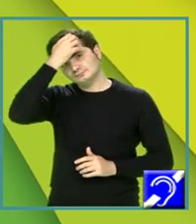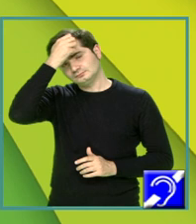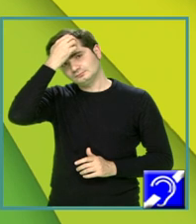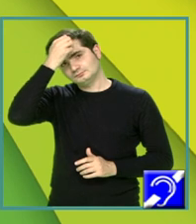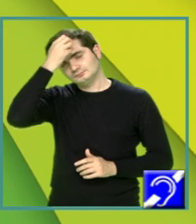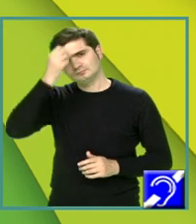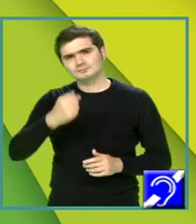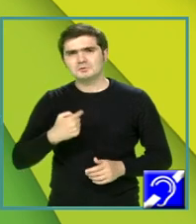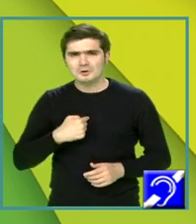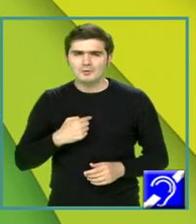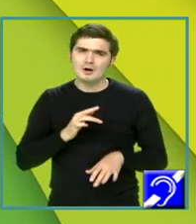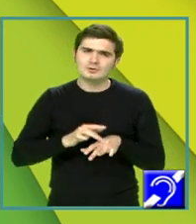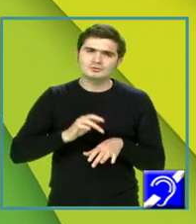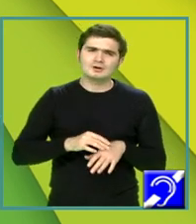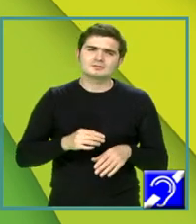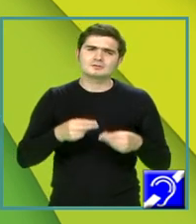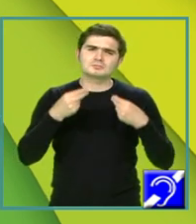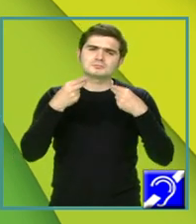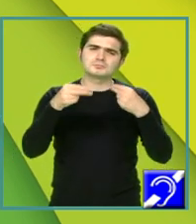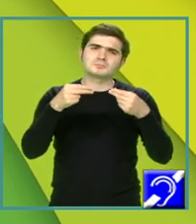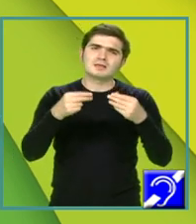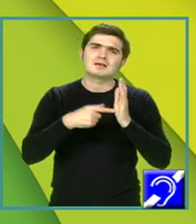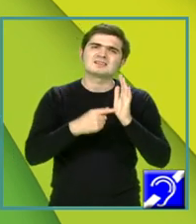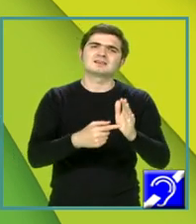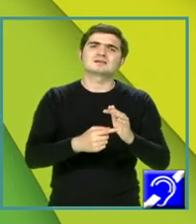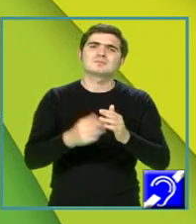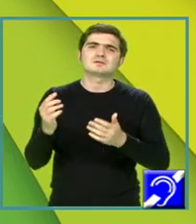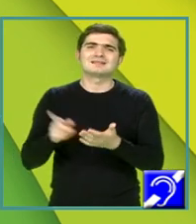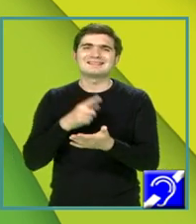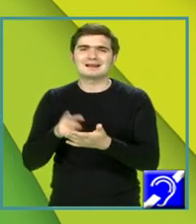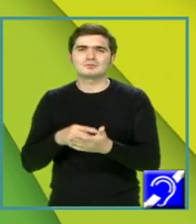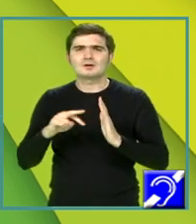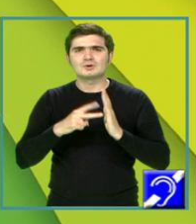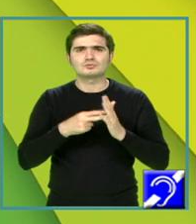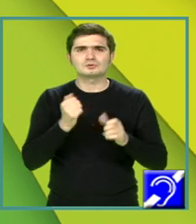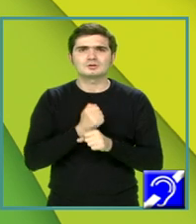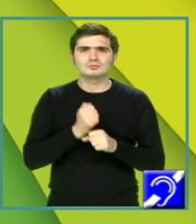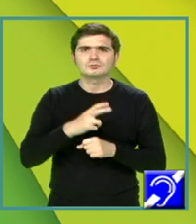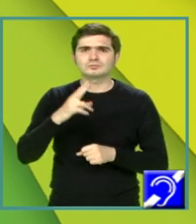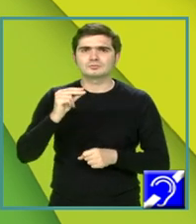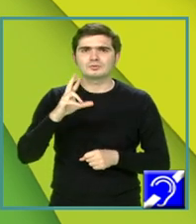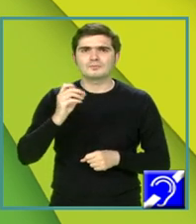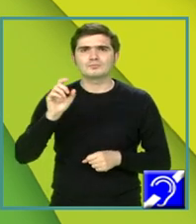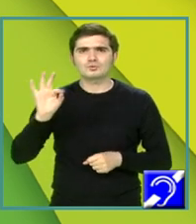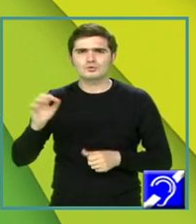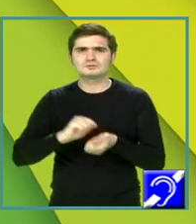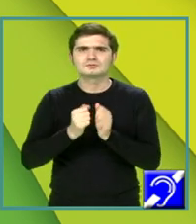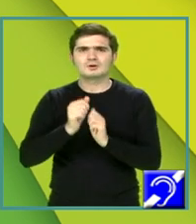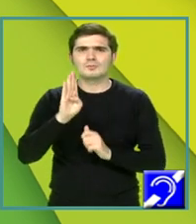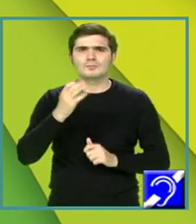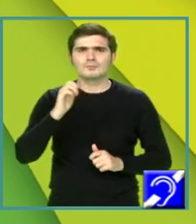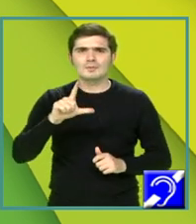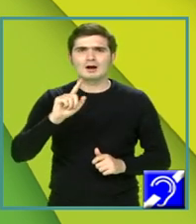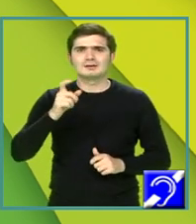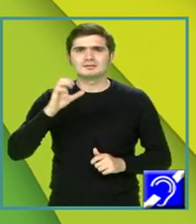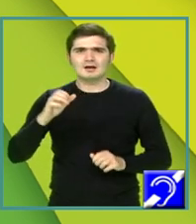Eu, evident, am încercat să sugerez câteva exemple preluate din literatură. Metoda de lucru a lui Prust, a lui Balzac, metoda de